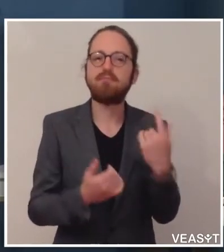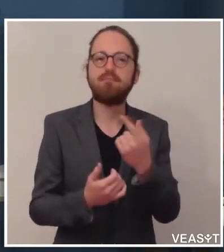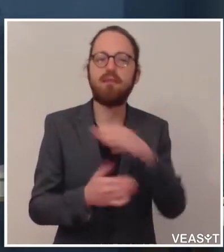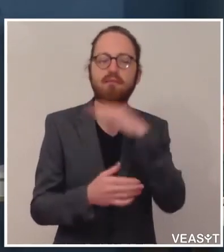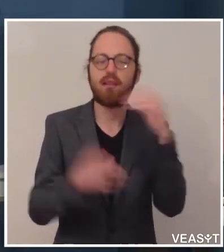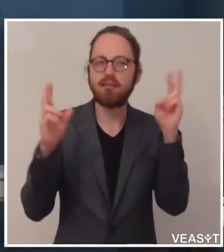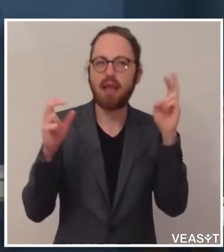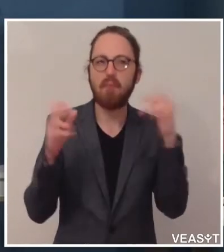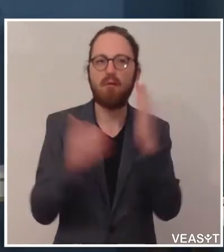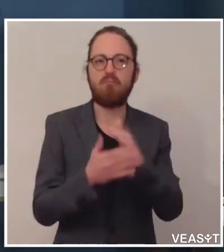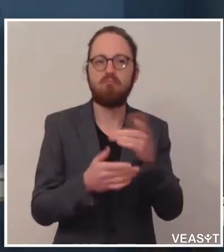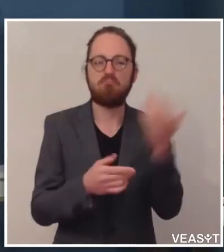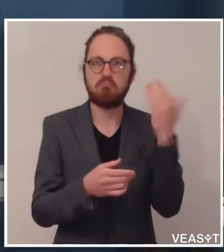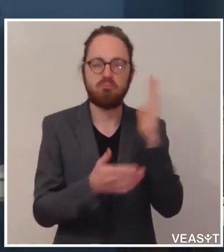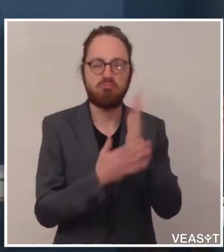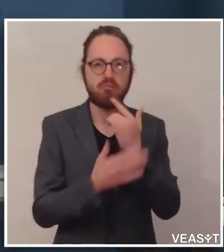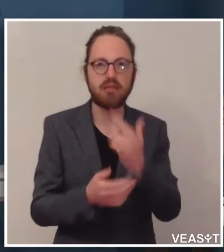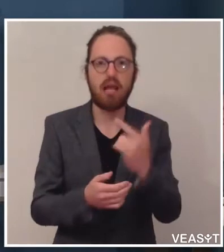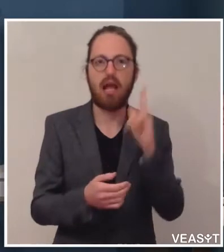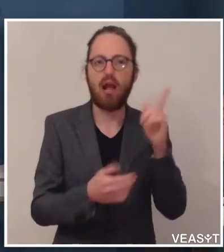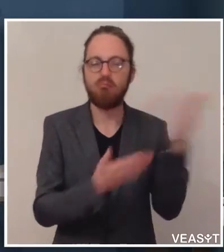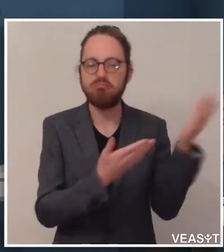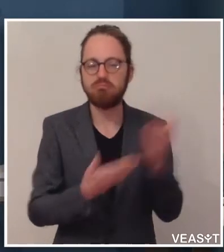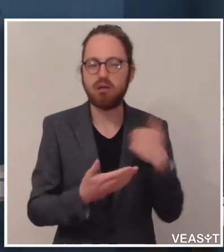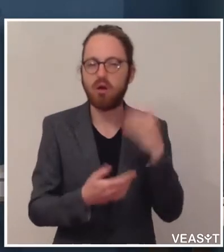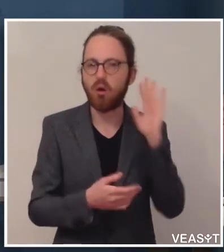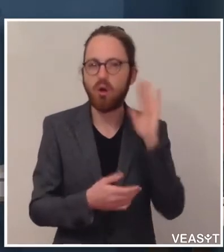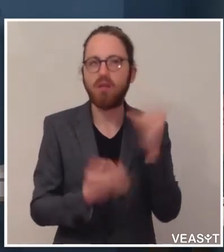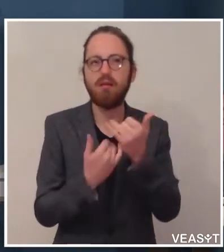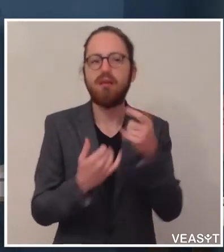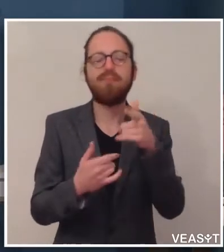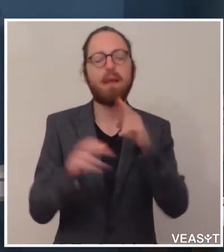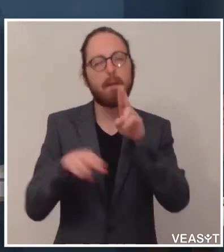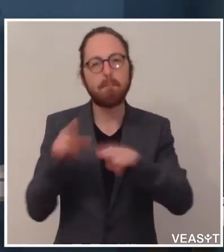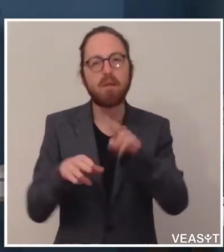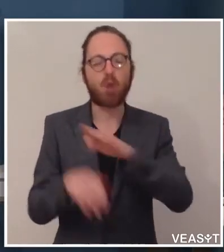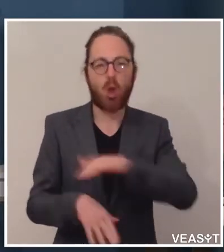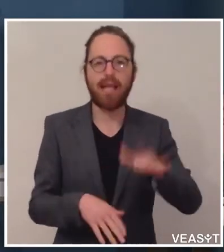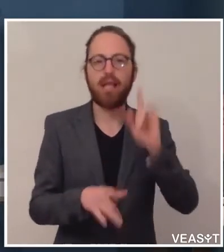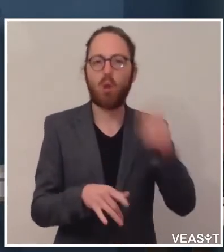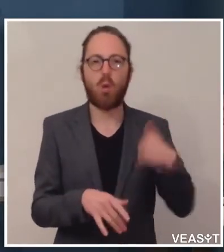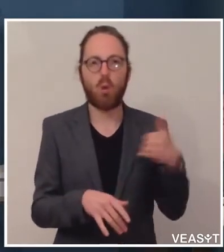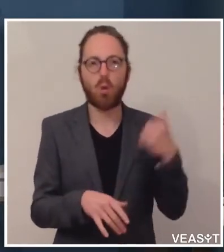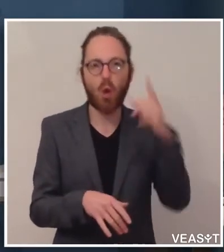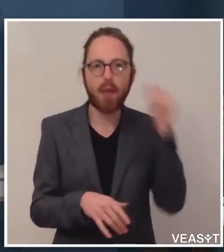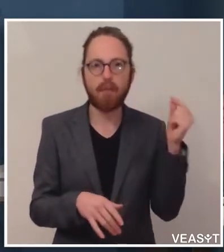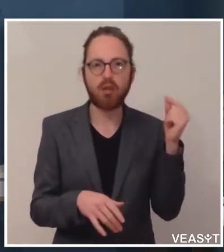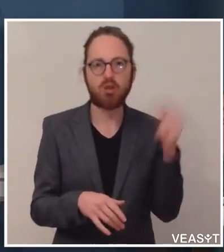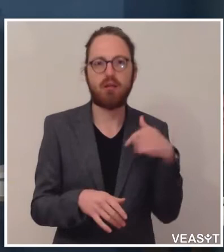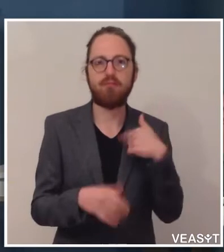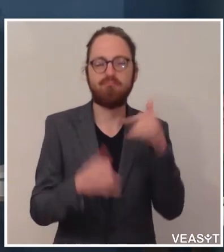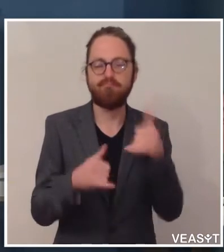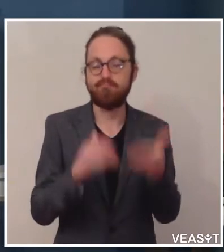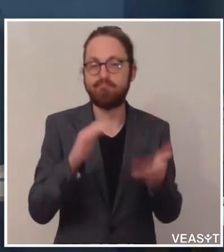schon genannten, an uns herangetragen wird, ist die Betreuung von Kindern und jungen Menschen. Umso mehr, da wir jetzt auch